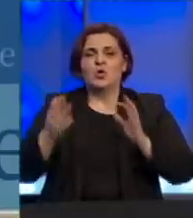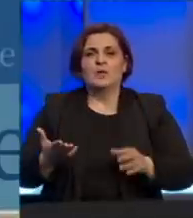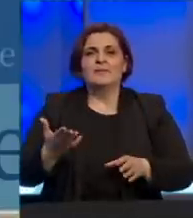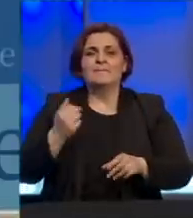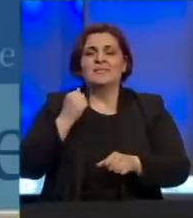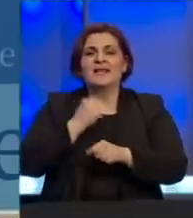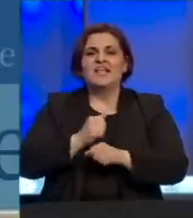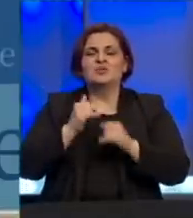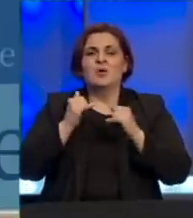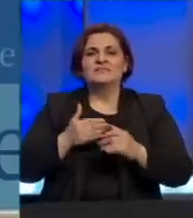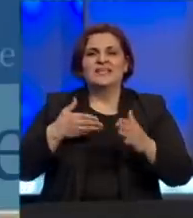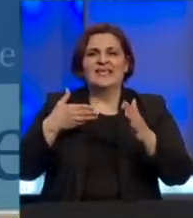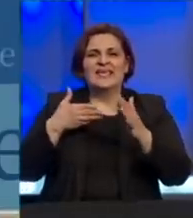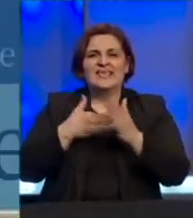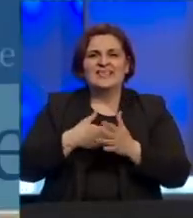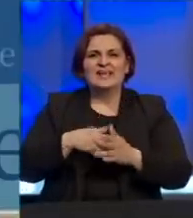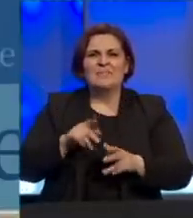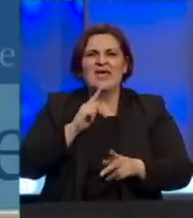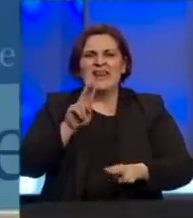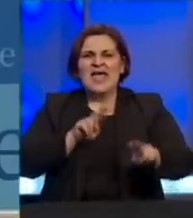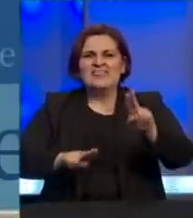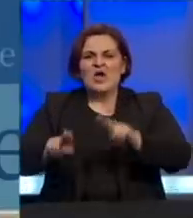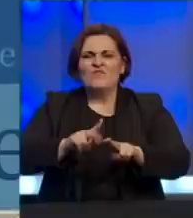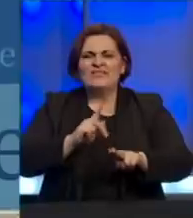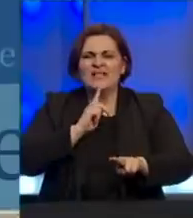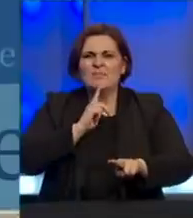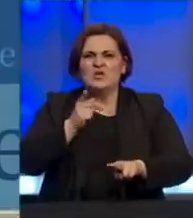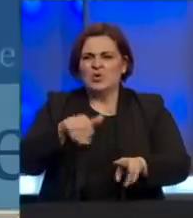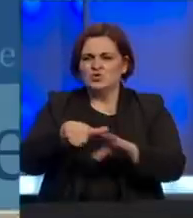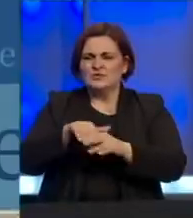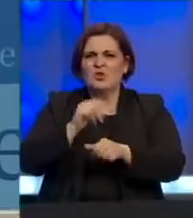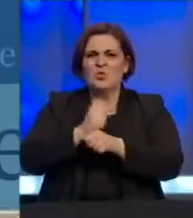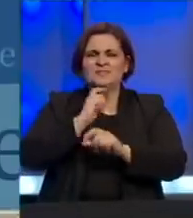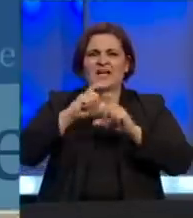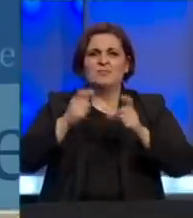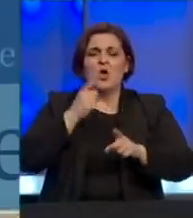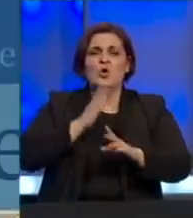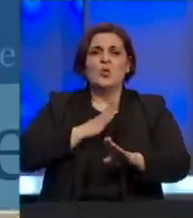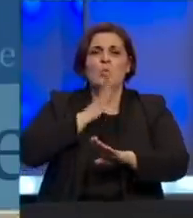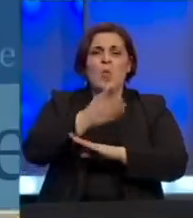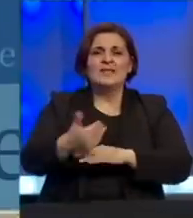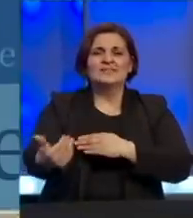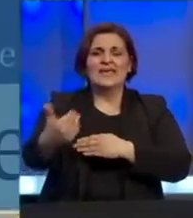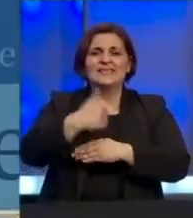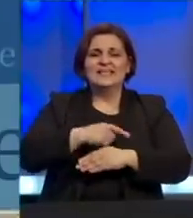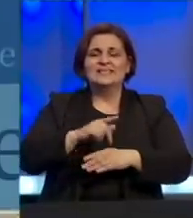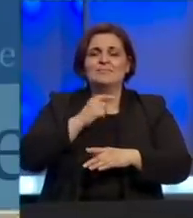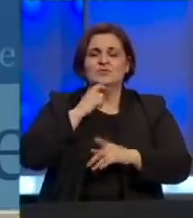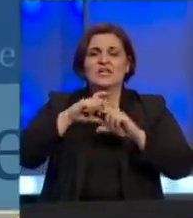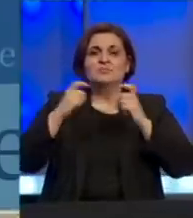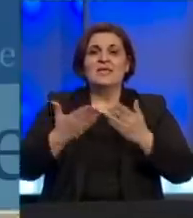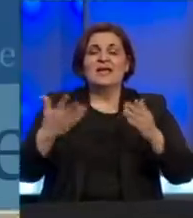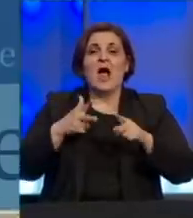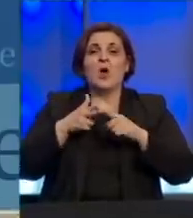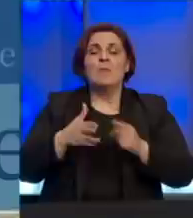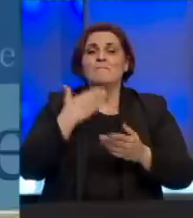Radićemo sada i direktan nadzor nad njegovateljima u staračkim domovima, znači onima koji ulaze i izlaze u staračke domove, kako bi smo